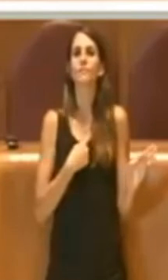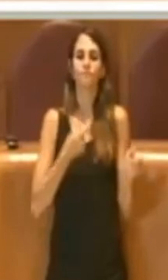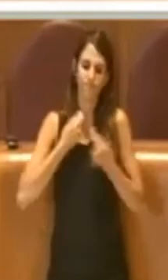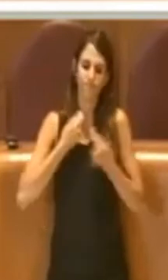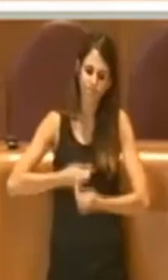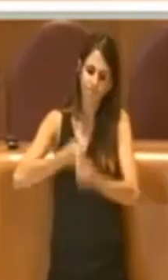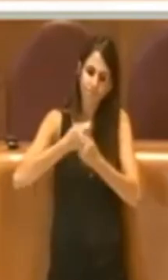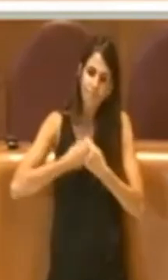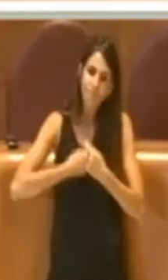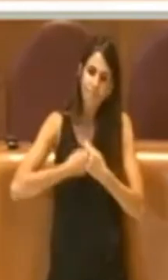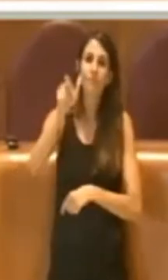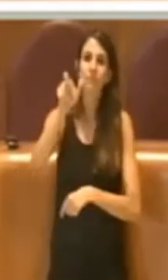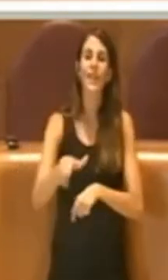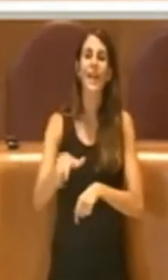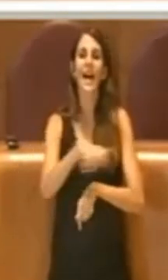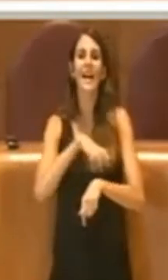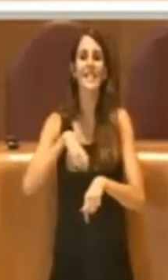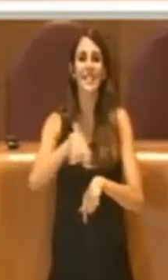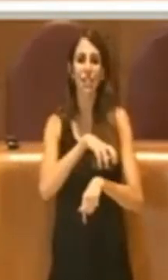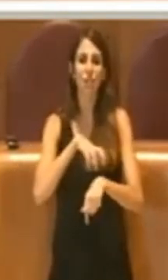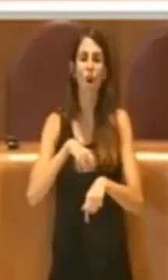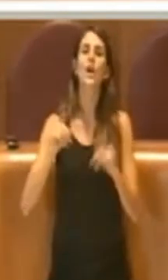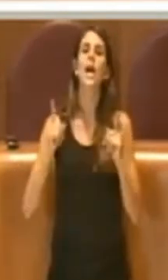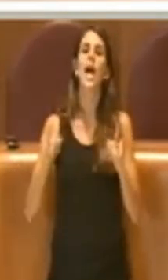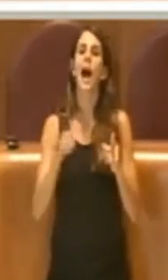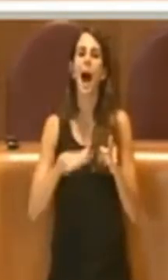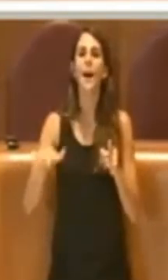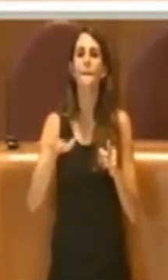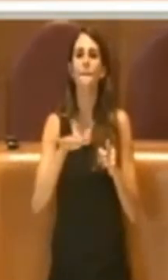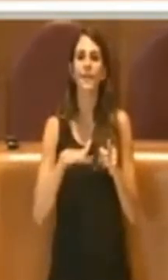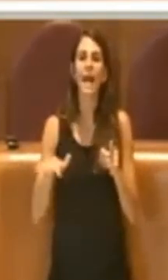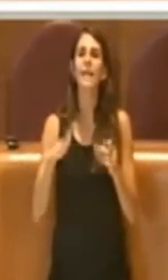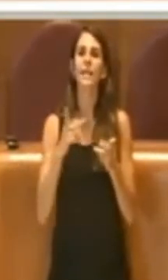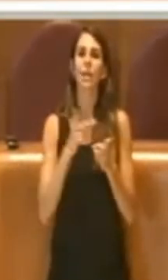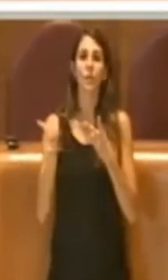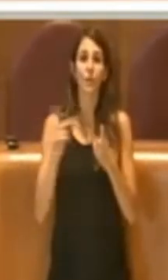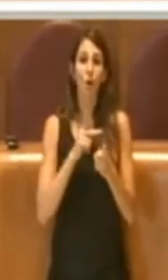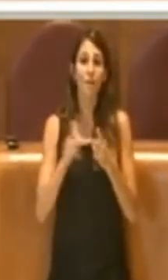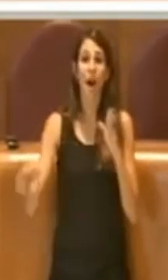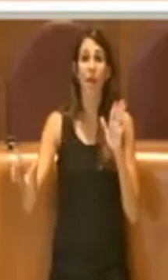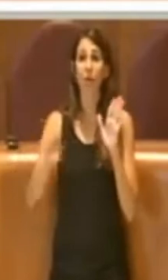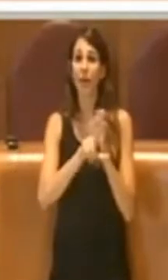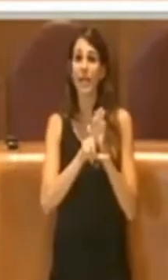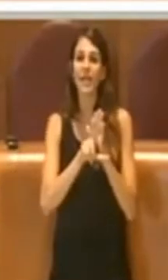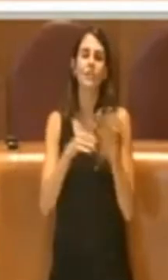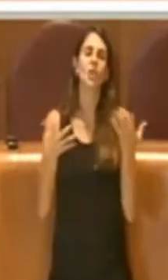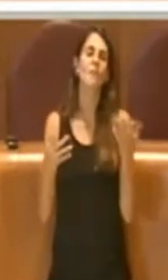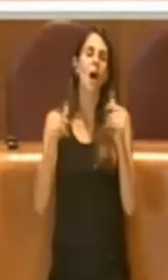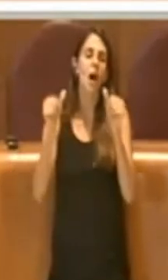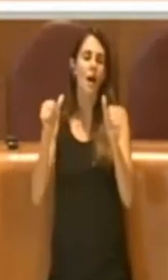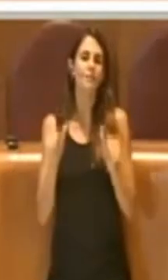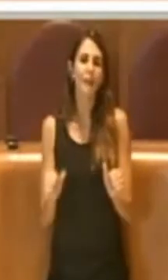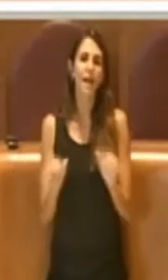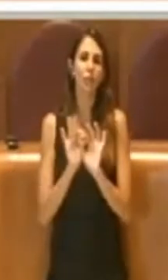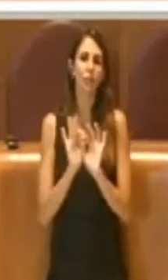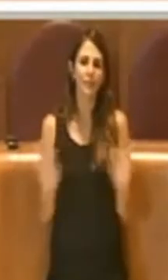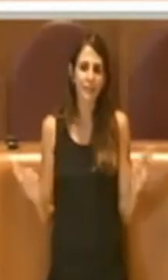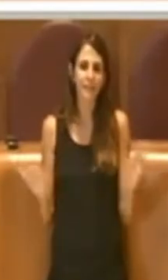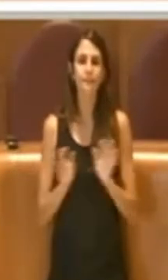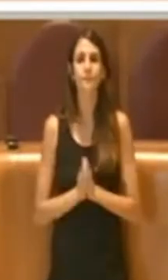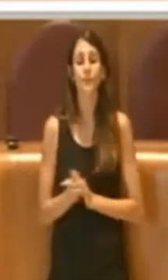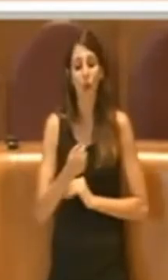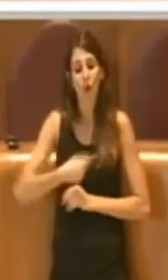'ex assessore all'ambiente fece una direttiva in questo senso, purtroppo non è seguito il bando. Stessa cosa abbiamo fatto noi